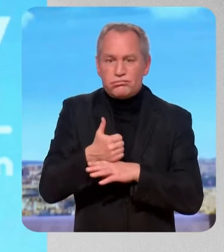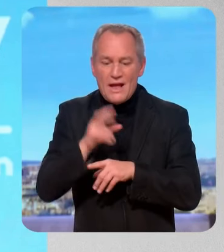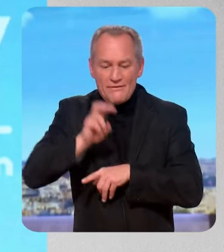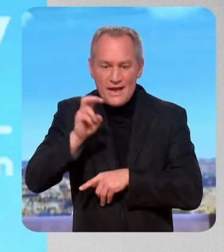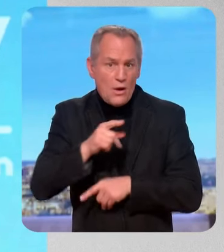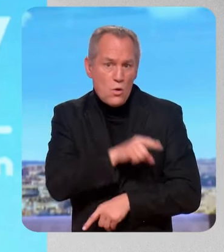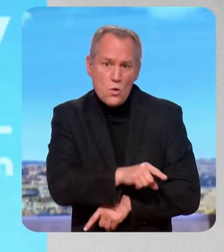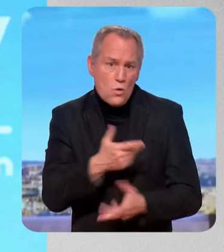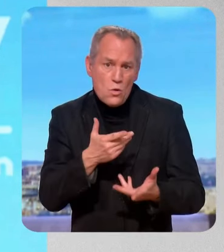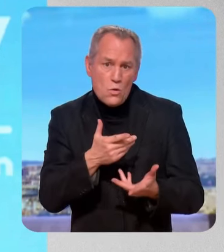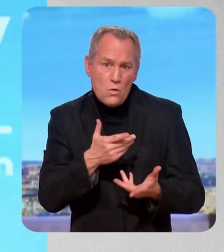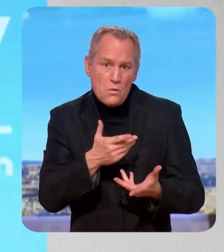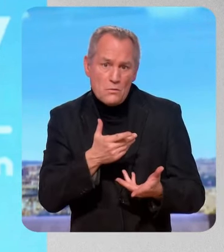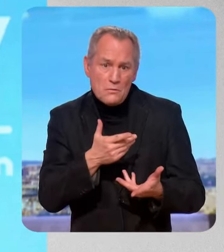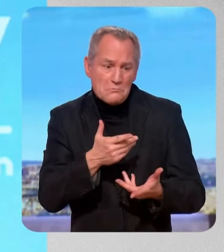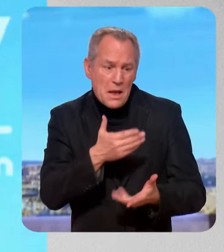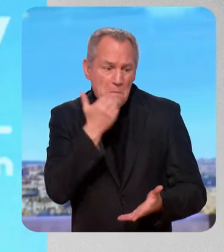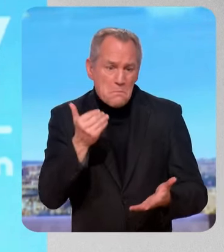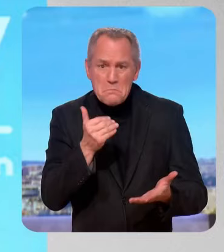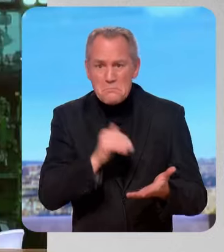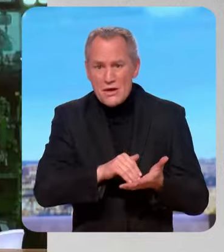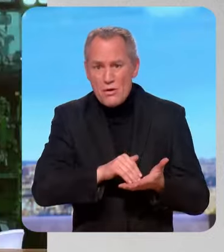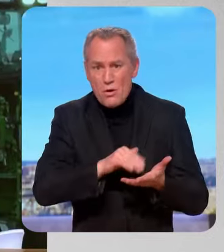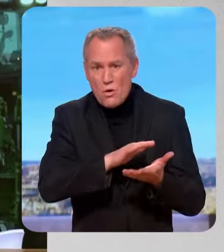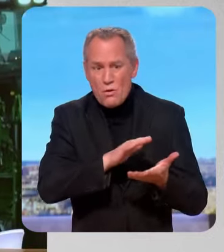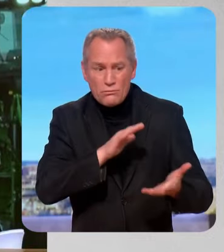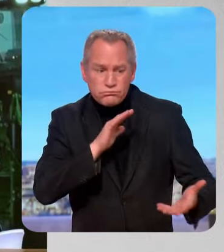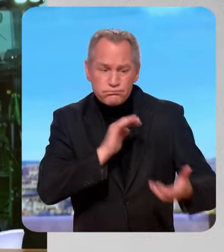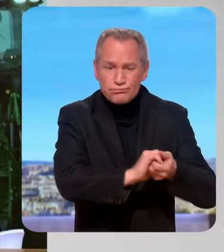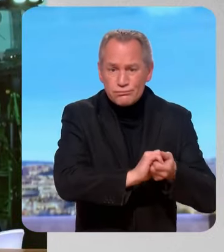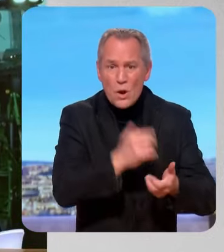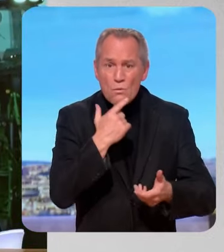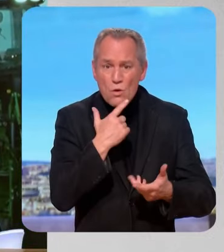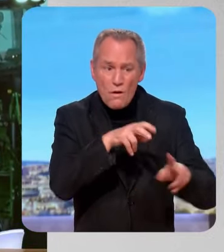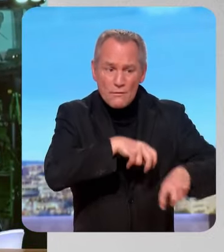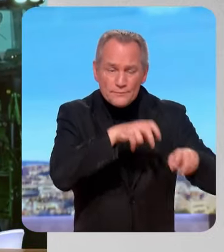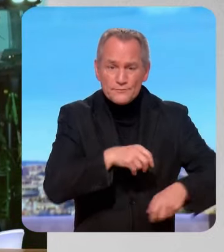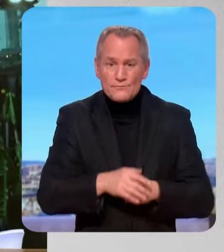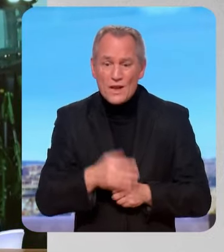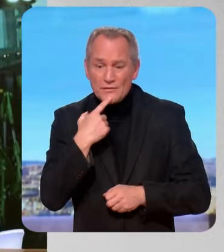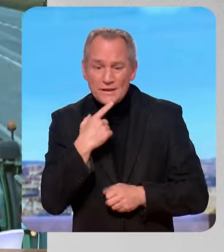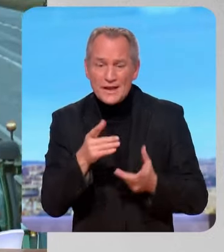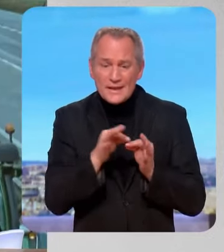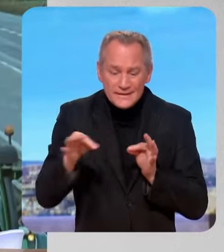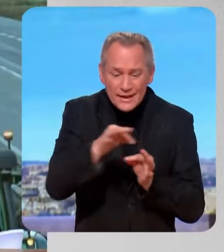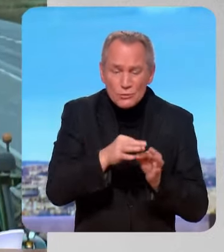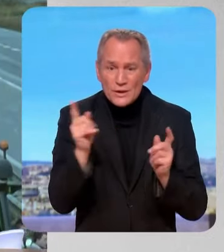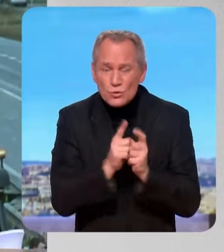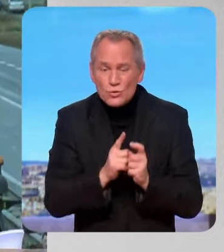les meilleurs alliés de l'agriculture. pense à Besançon où Anne Vigneault développe massivement le bio, les circuits courts dans